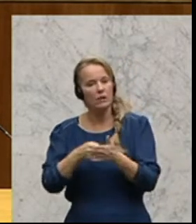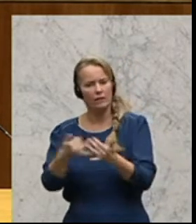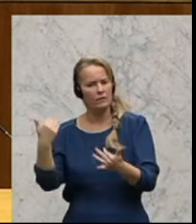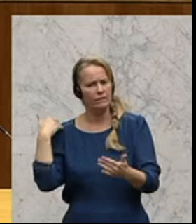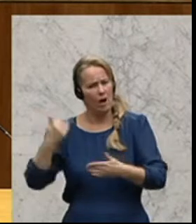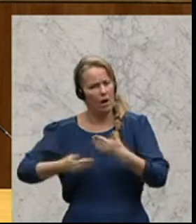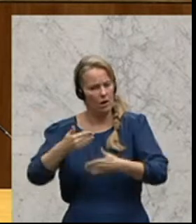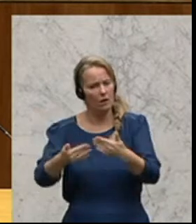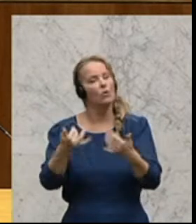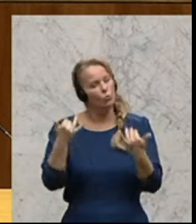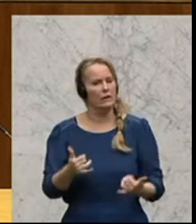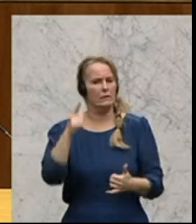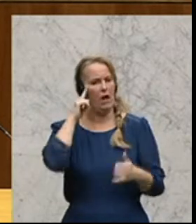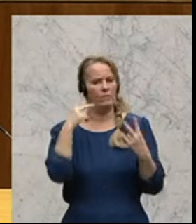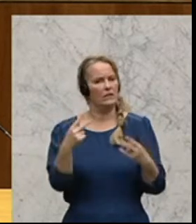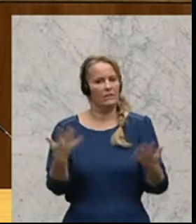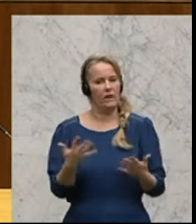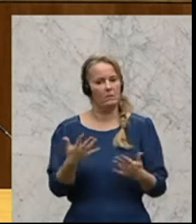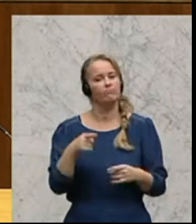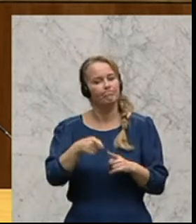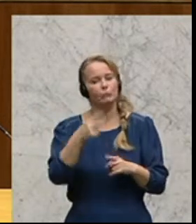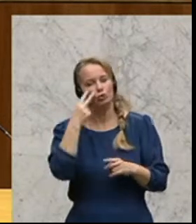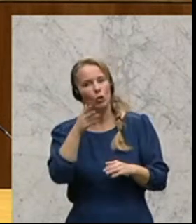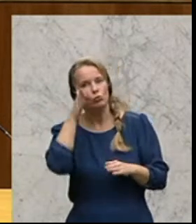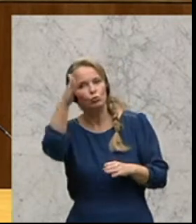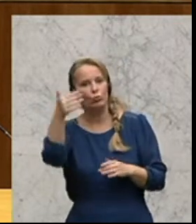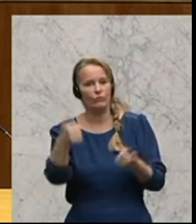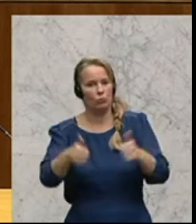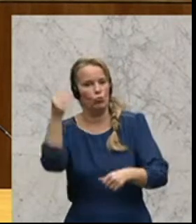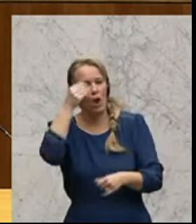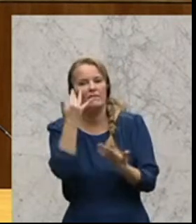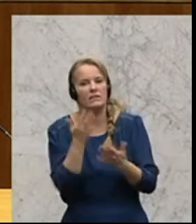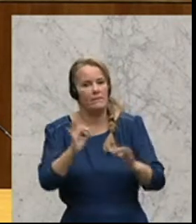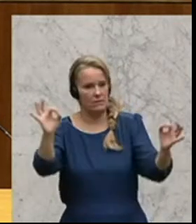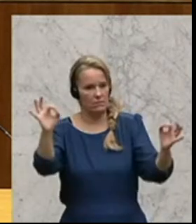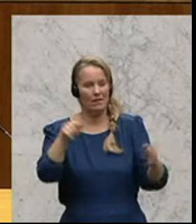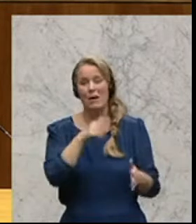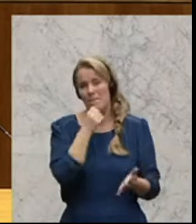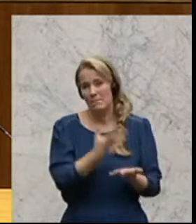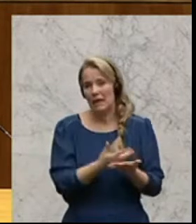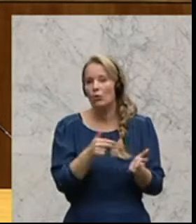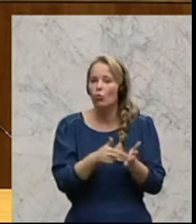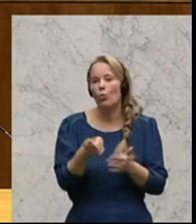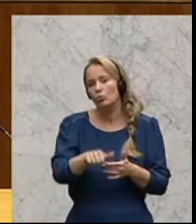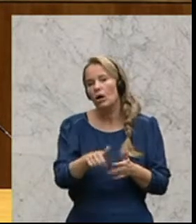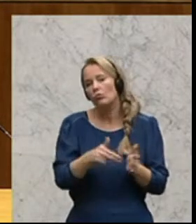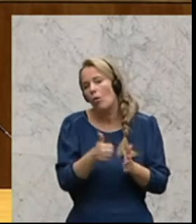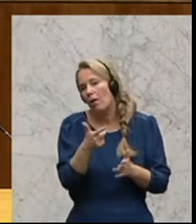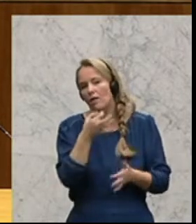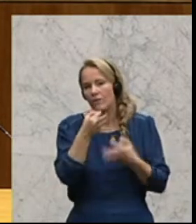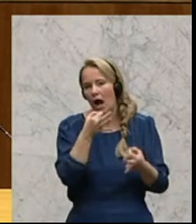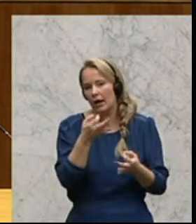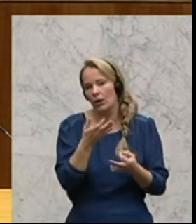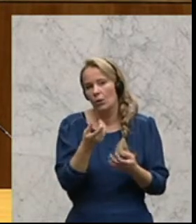glaube, das Wichtigste ist jetzt daraus zu lernen, was kann man für die Zukunft besser machen. Der Bericht hat natürlich auch noch einige Fragen, die noch zu